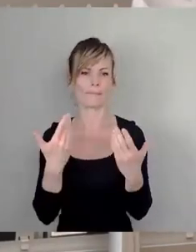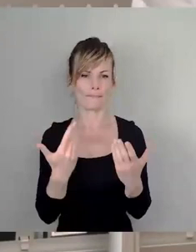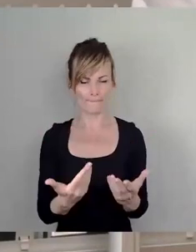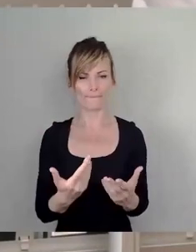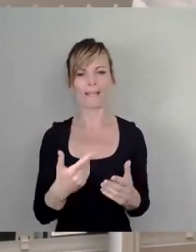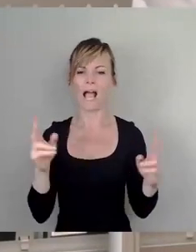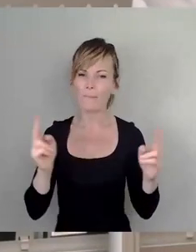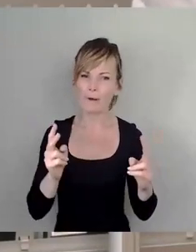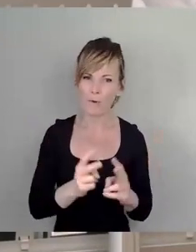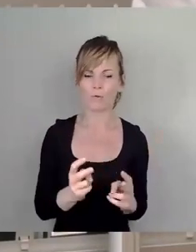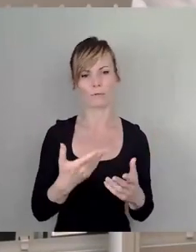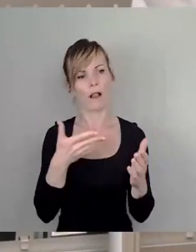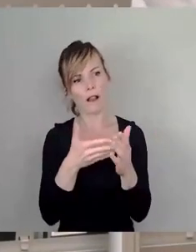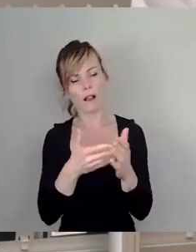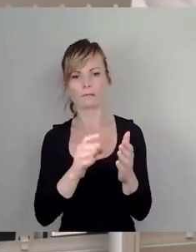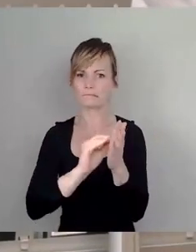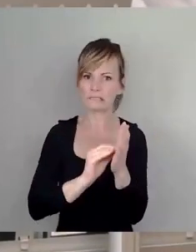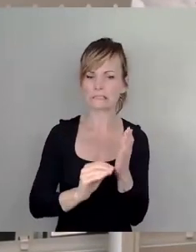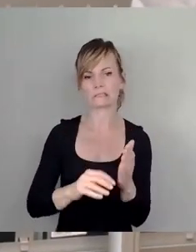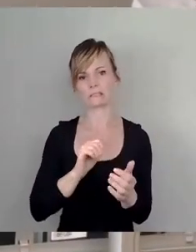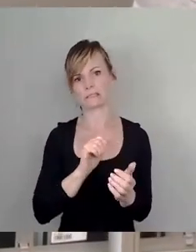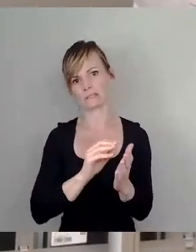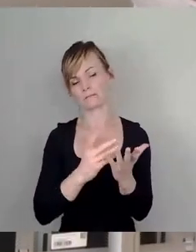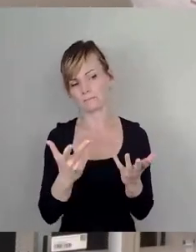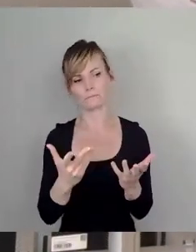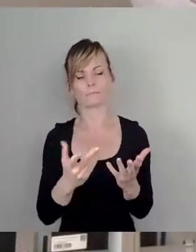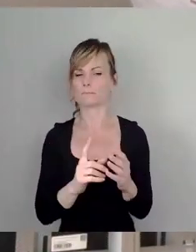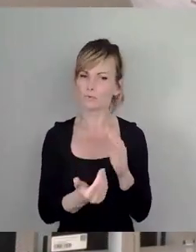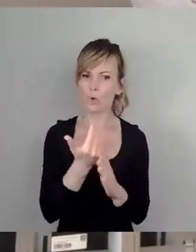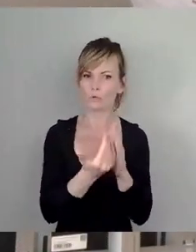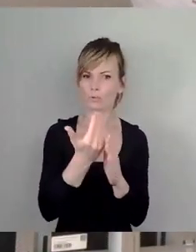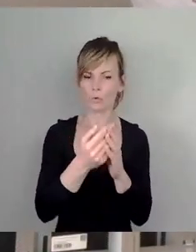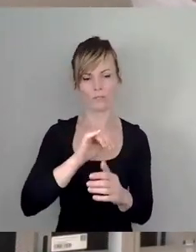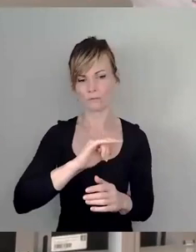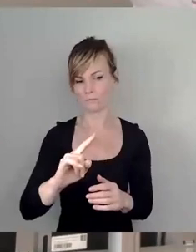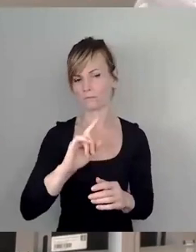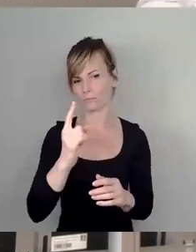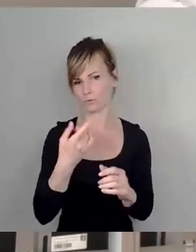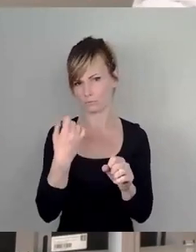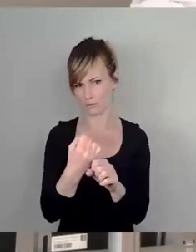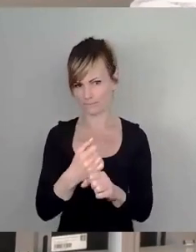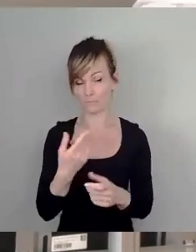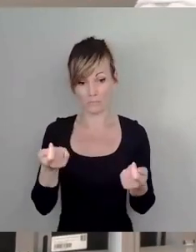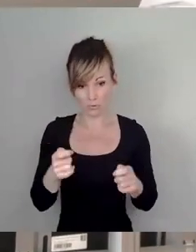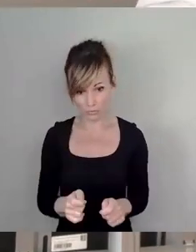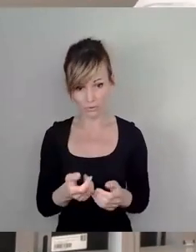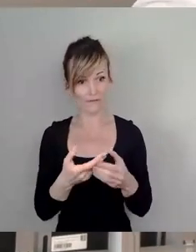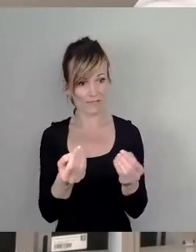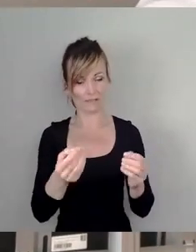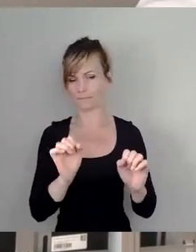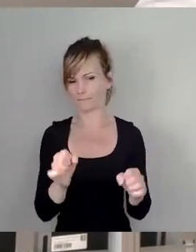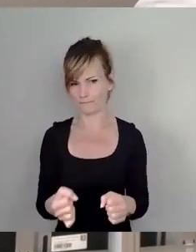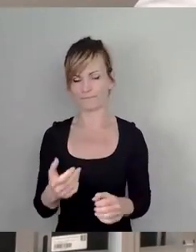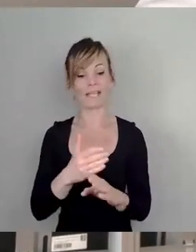man immer wieder neu tun. Das ist nicht mit dem Beschluss weg. Zwischendurch gab es eine Anhörung, und diese Anhörung hat eindrucksvoll gezeigt,